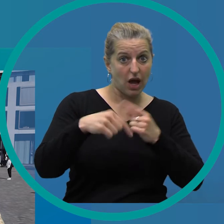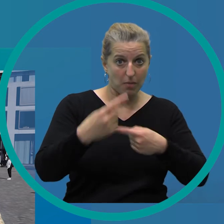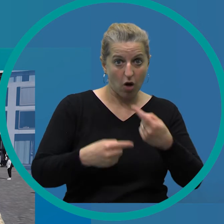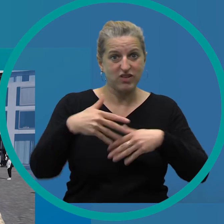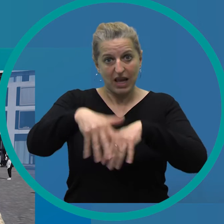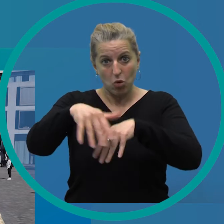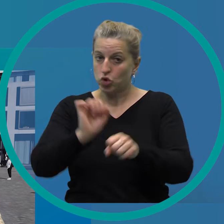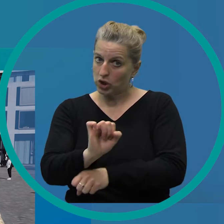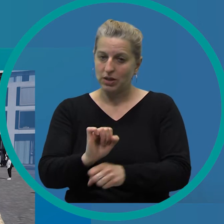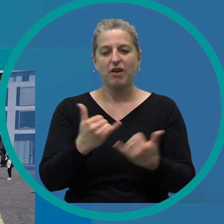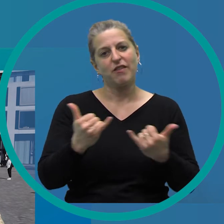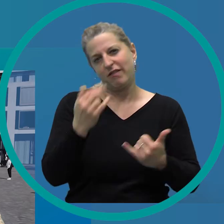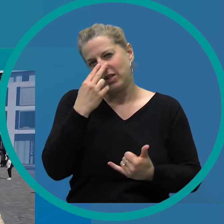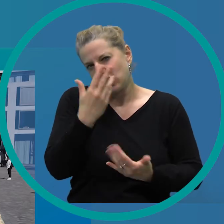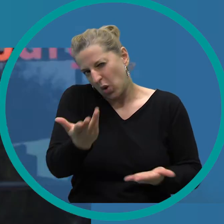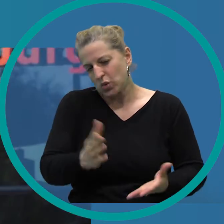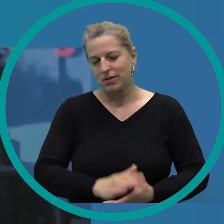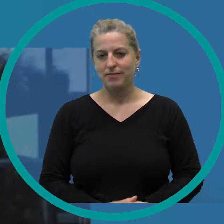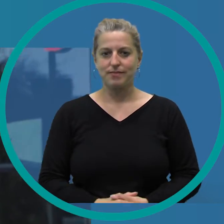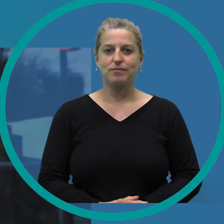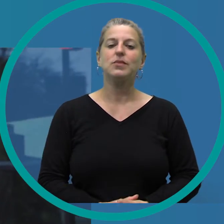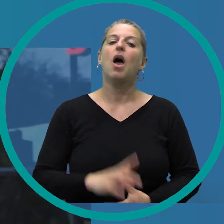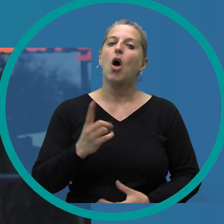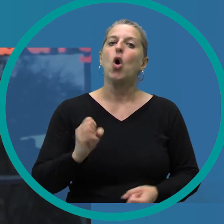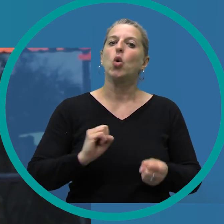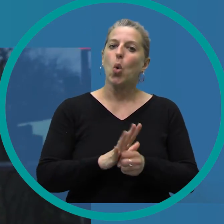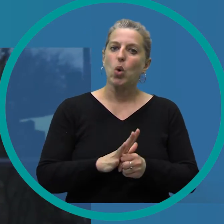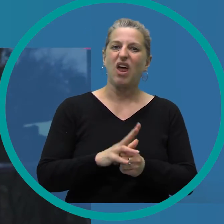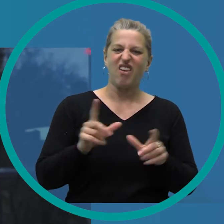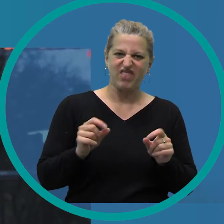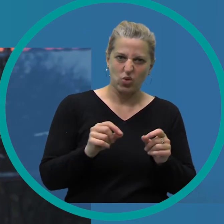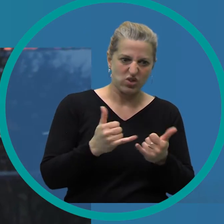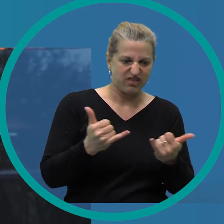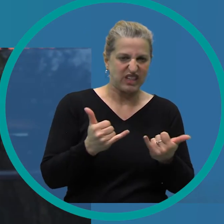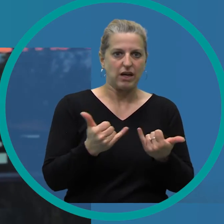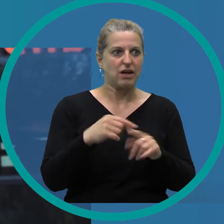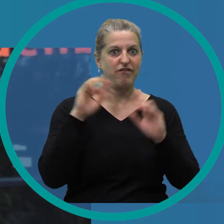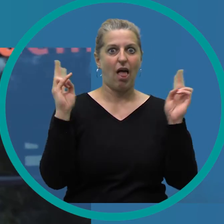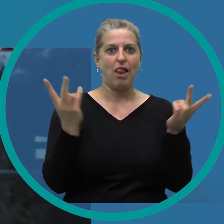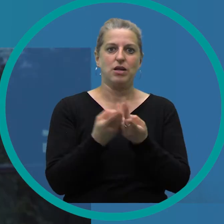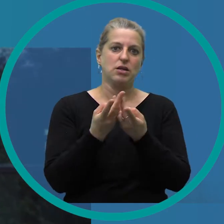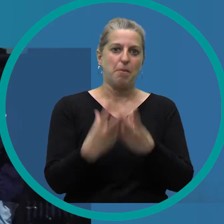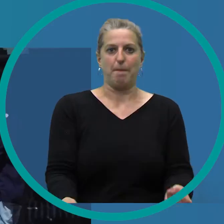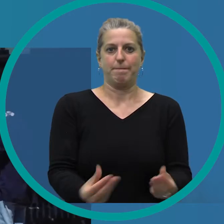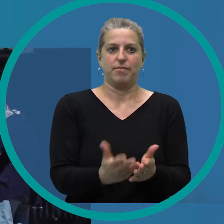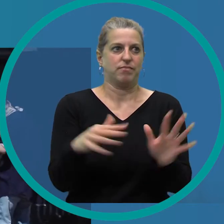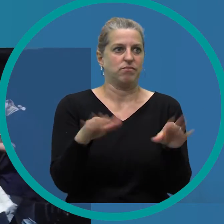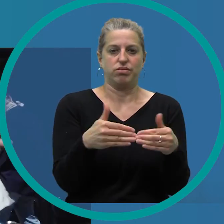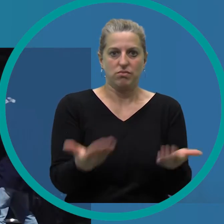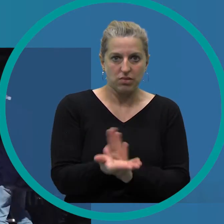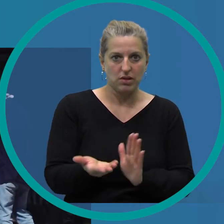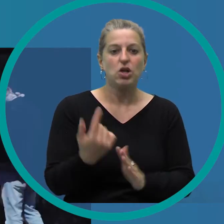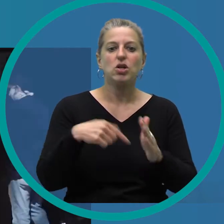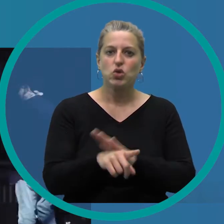Kollegen Janik Feldmann und Frederik Britz erkundet. Auch wenn der Coronavirus die ganze Welt in gewisser Weise lahmgelegt hat, gibt es Themen und Probleme,